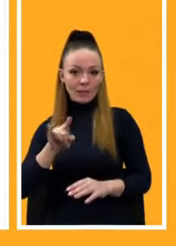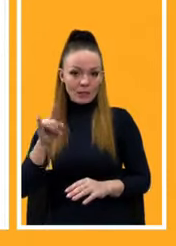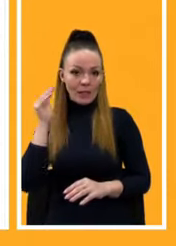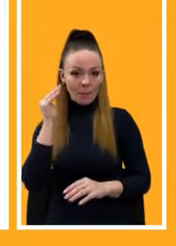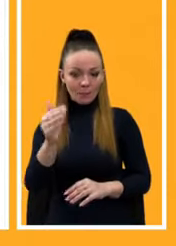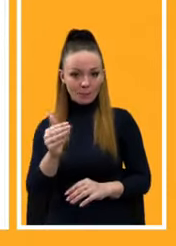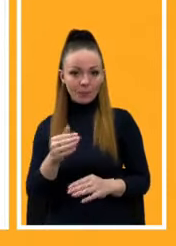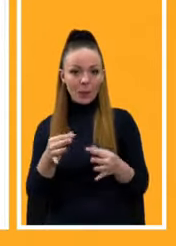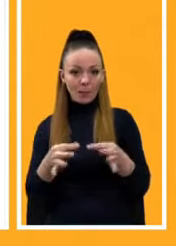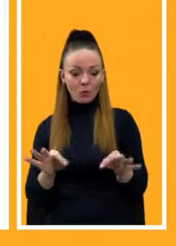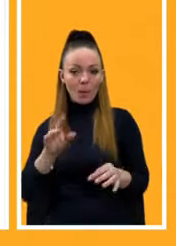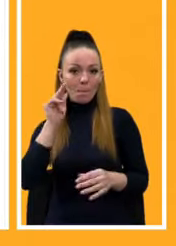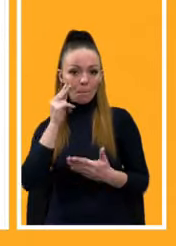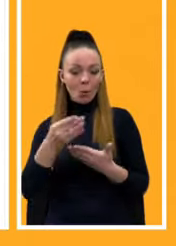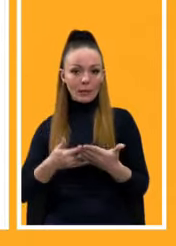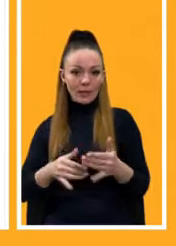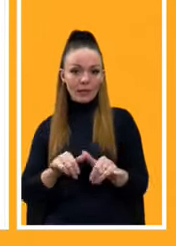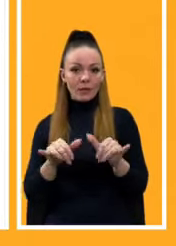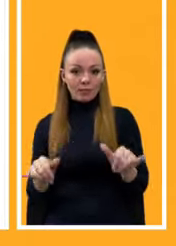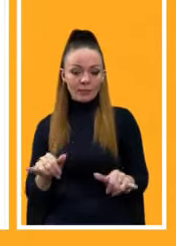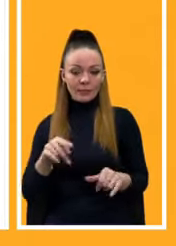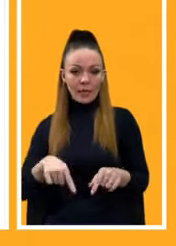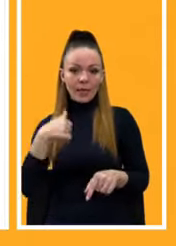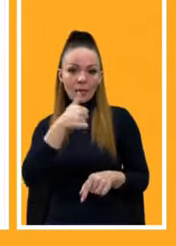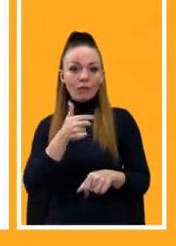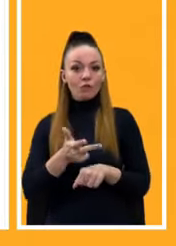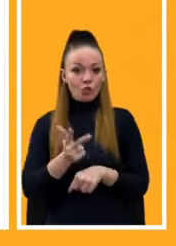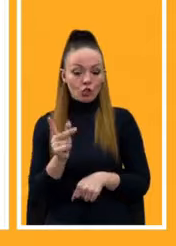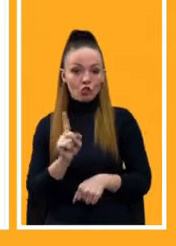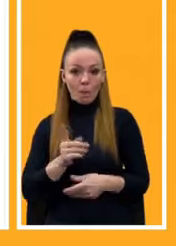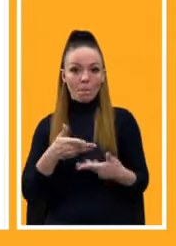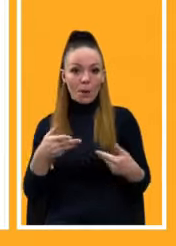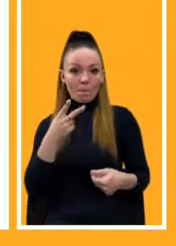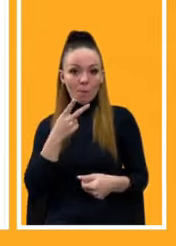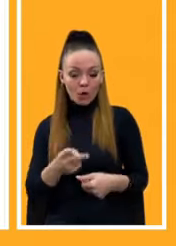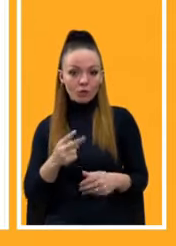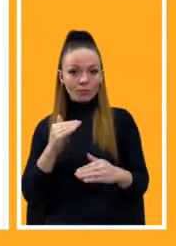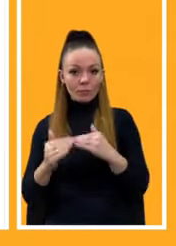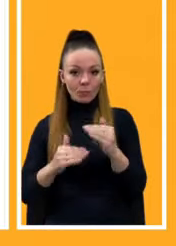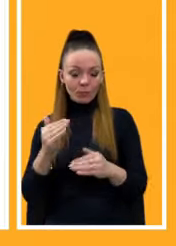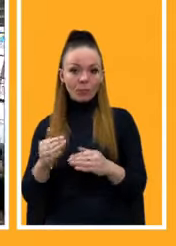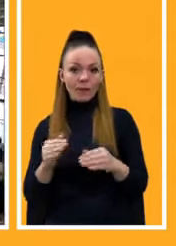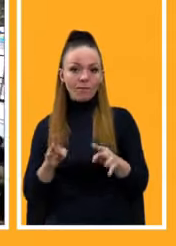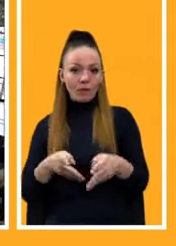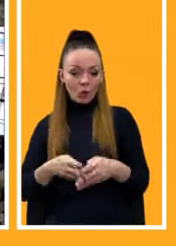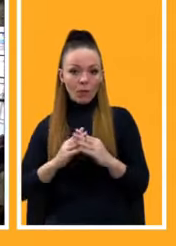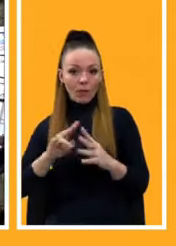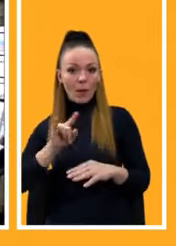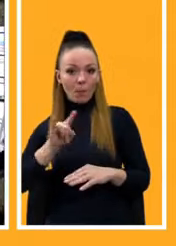Тобто показники ці в нас за цей рік виросли втричі. І те, що ми бачимо, що динаміка відновлення повітряного руху у нас